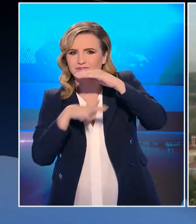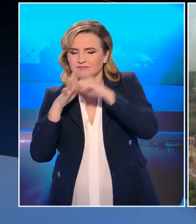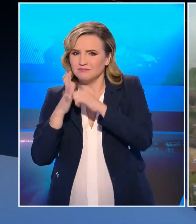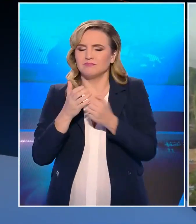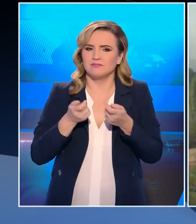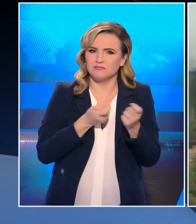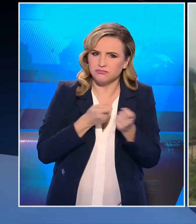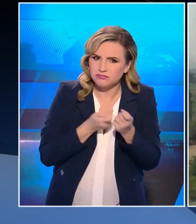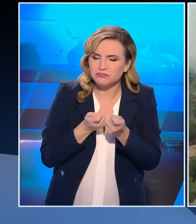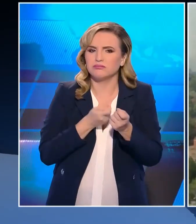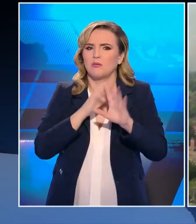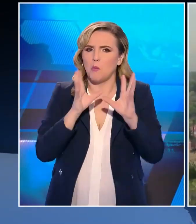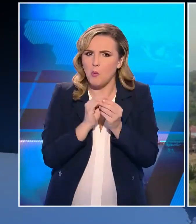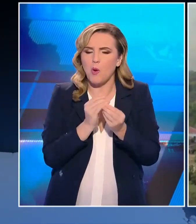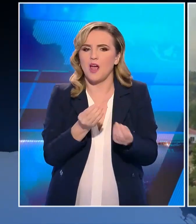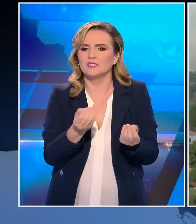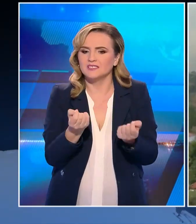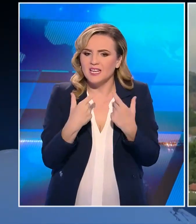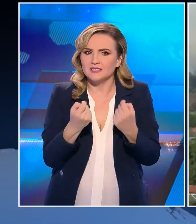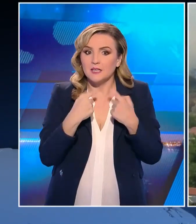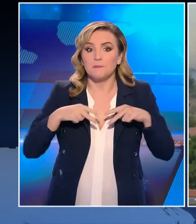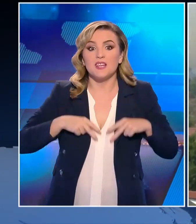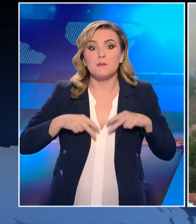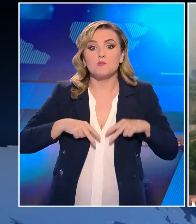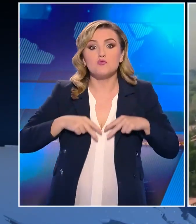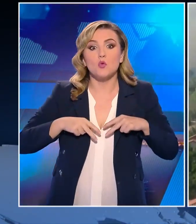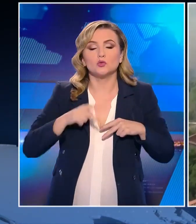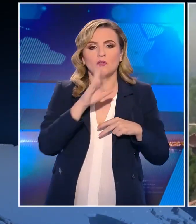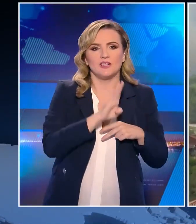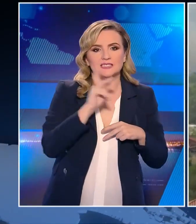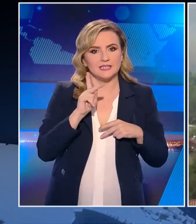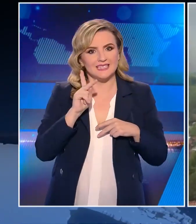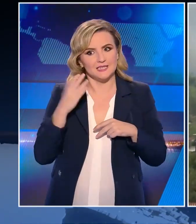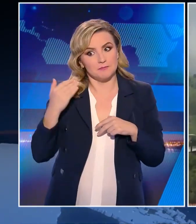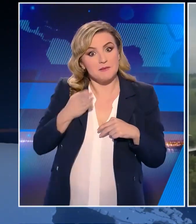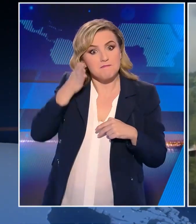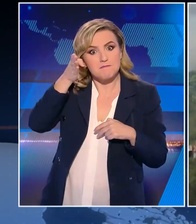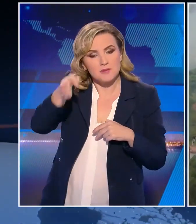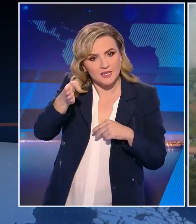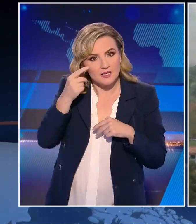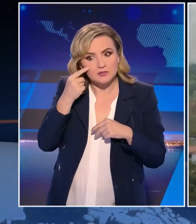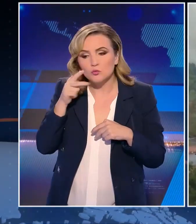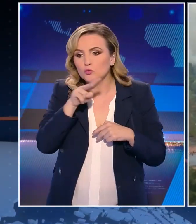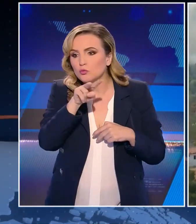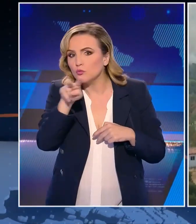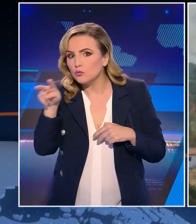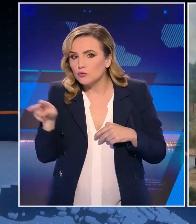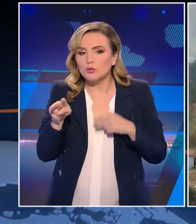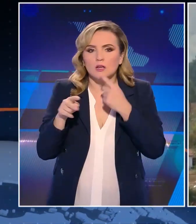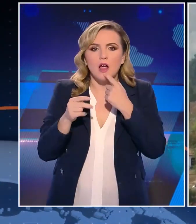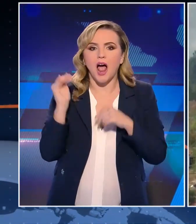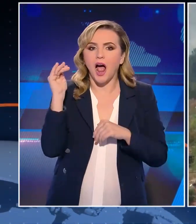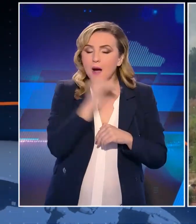αέρια μέσα. Ήταν στην περιοχή ο Υπουργός Βασίλης Σοκικίγιας, ο οποίος από ό,τι είπε